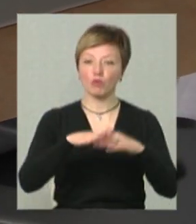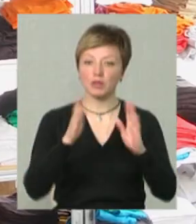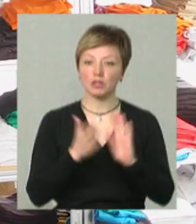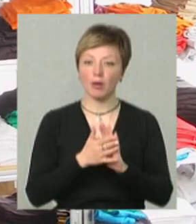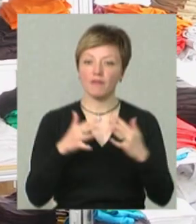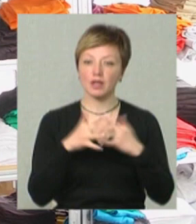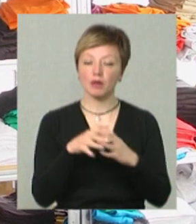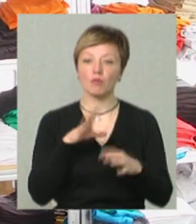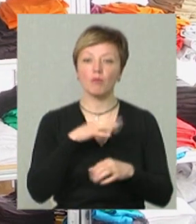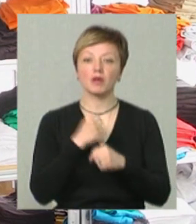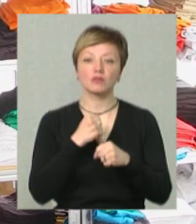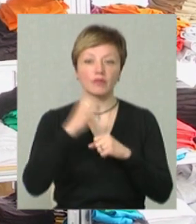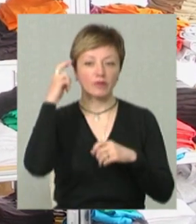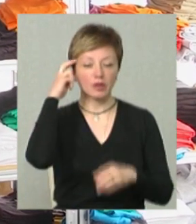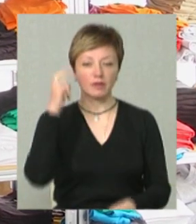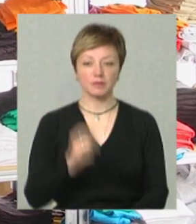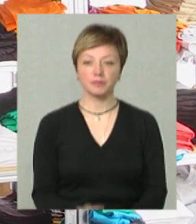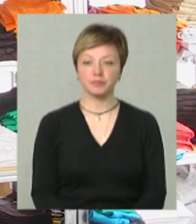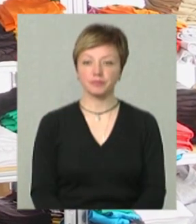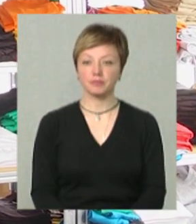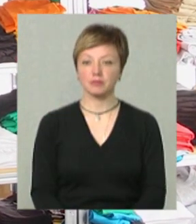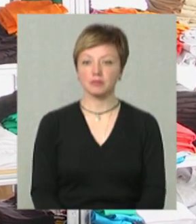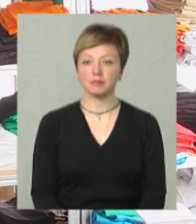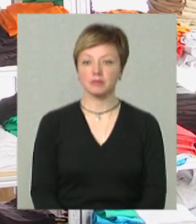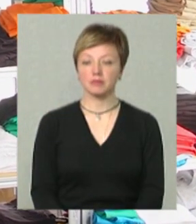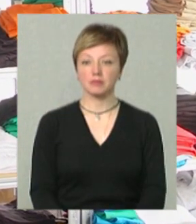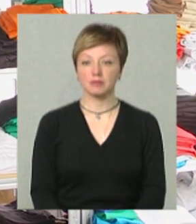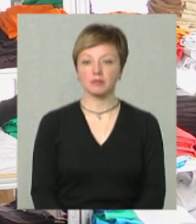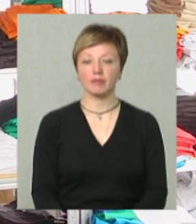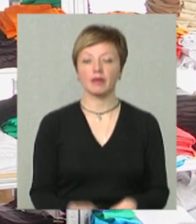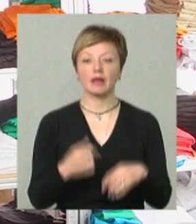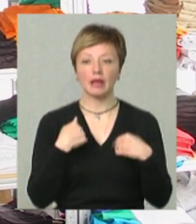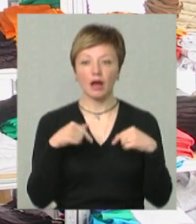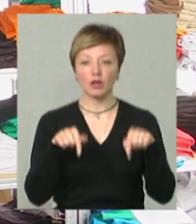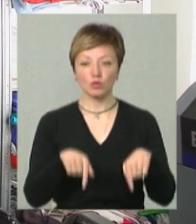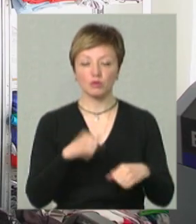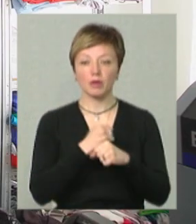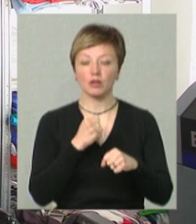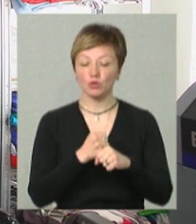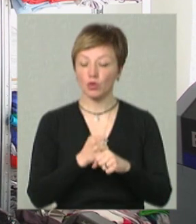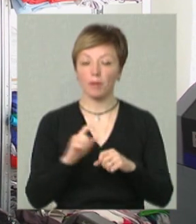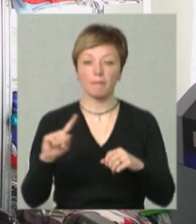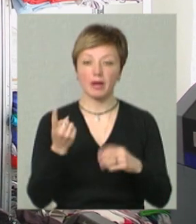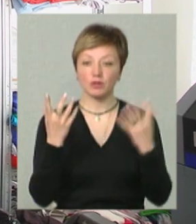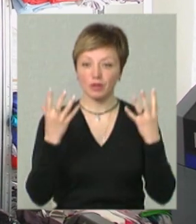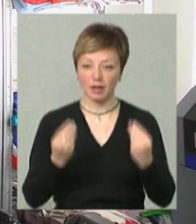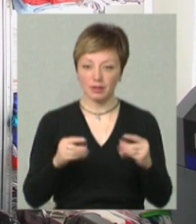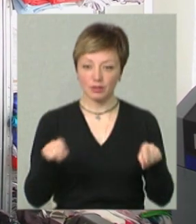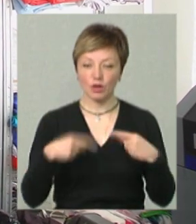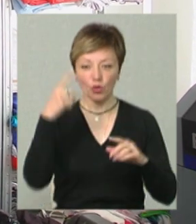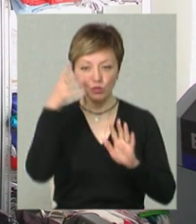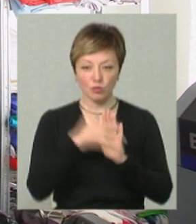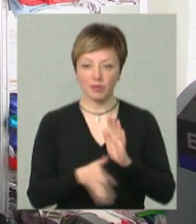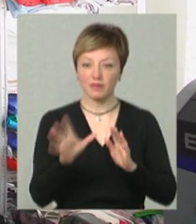компанія працювала в Києві. Я на цьому підприємстві працюю з моменту його заснування. Розуміюся, на